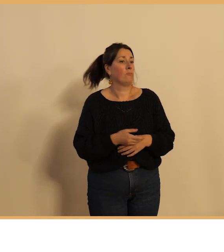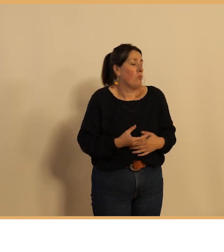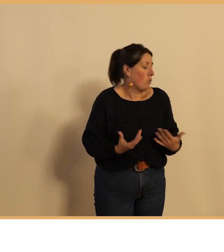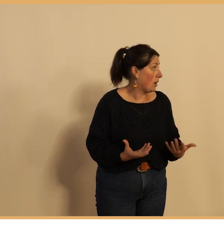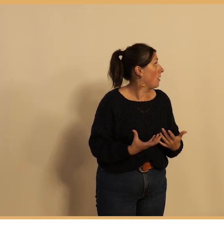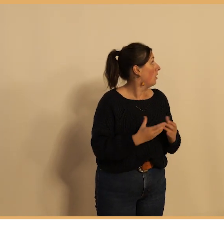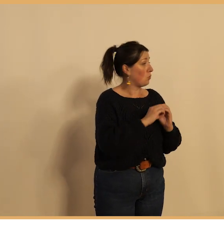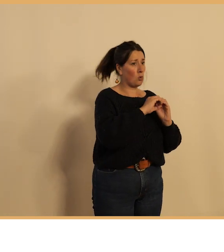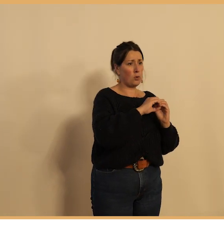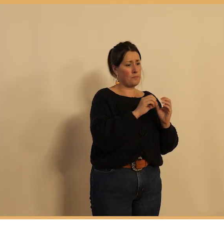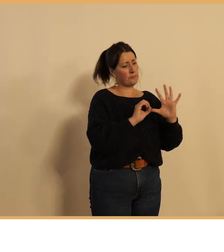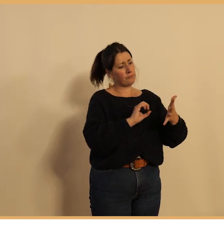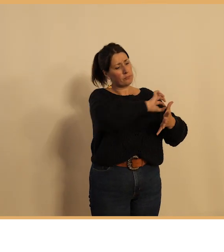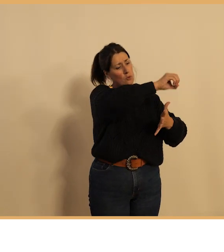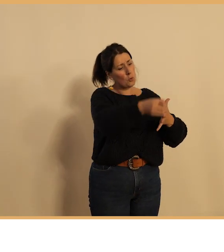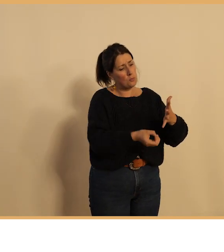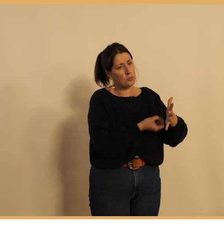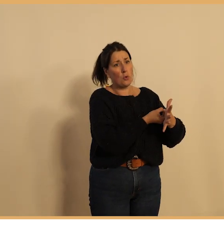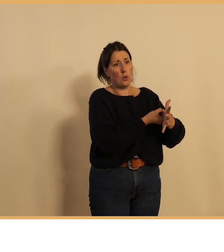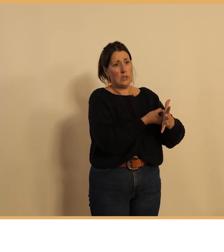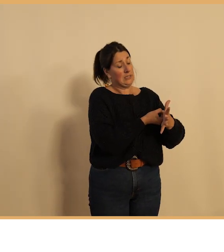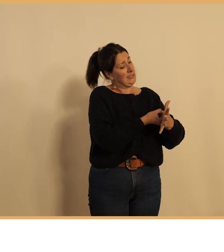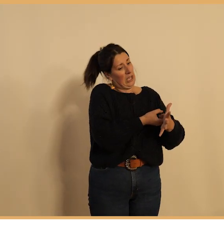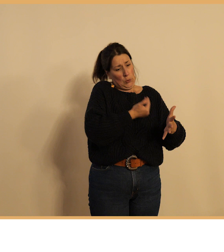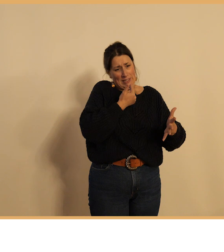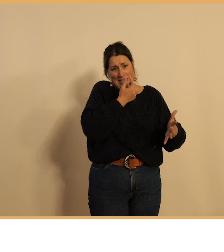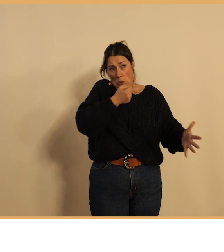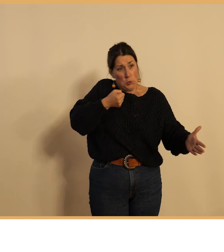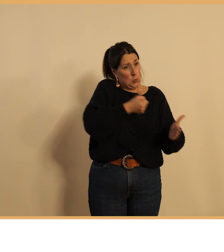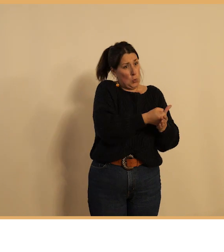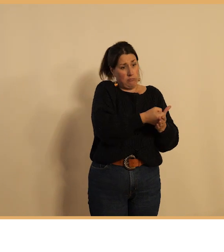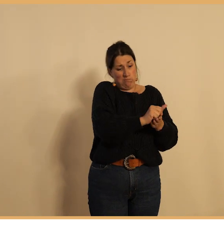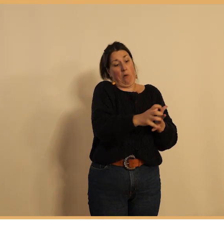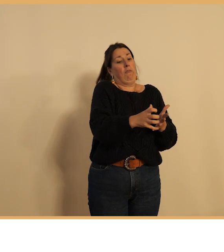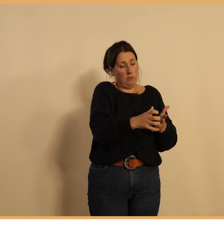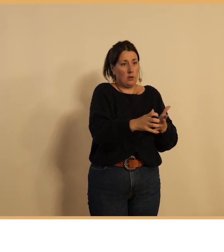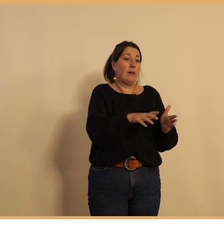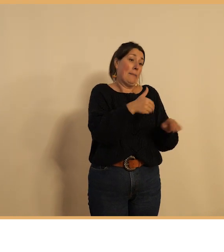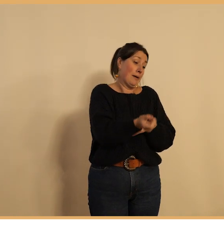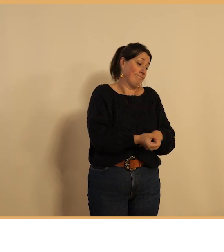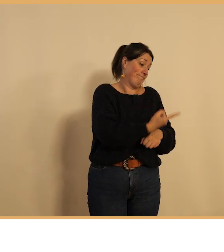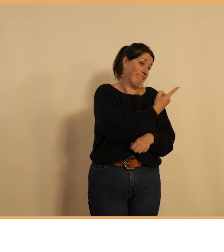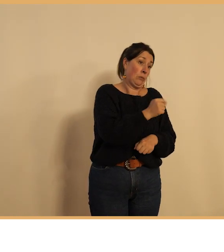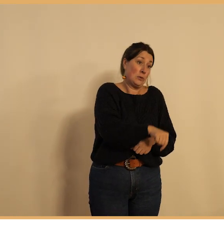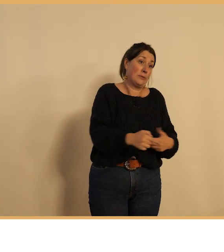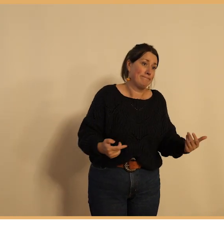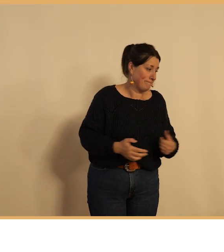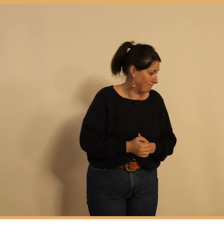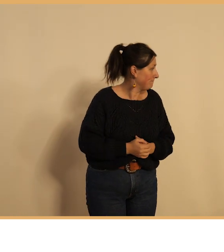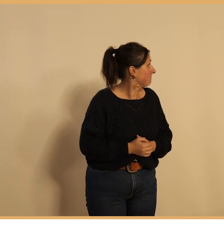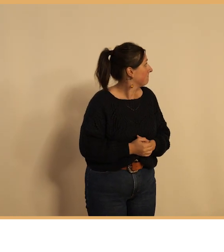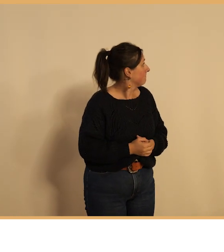utiliser les pneus jusqu'à leur extrême limite et puis on le verra ici sur